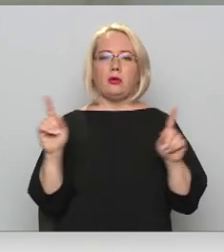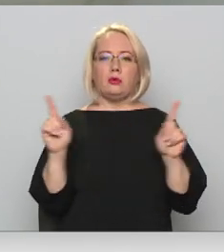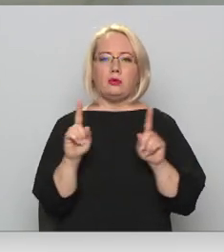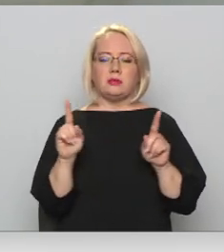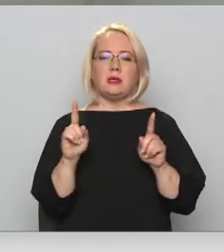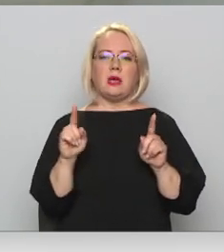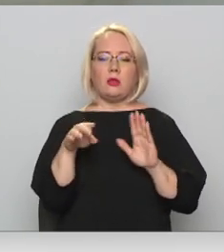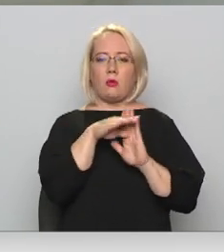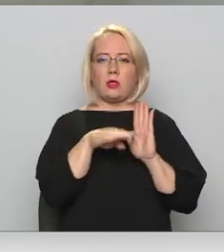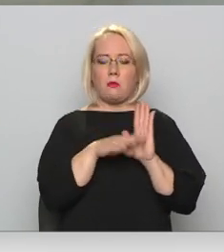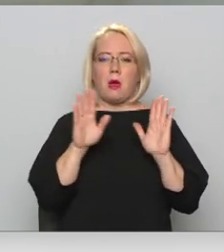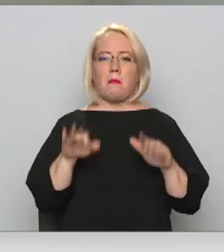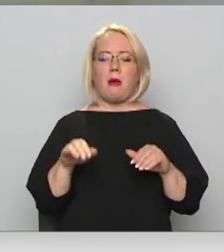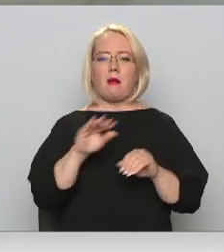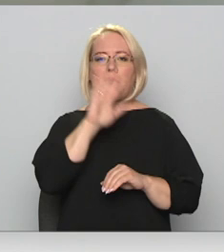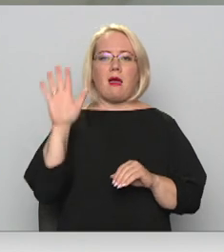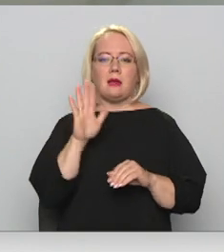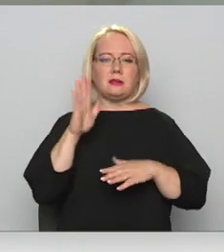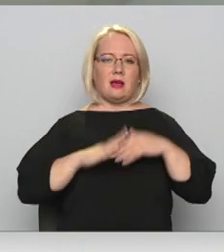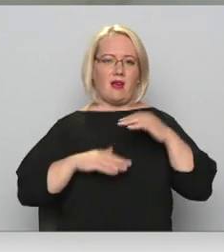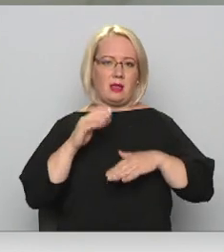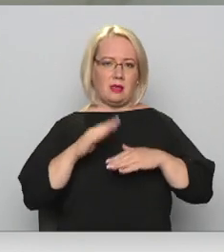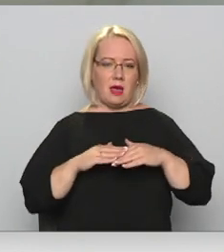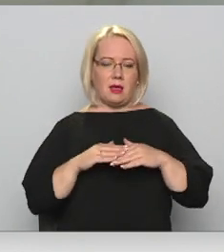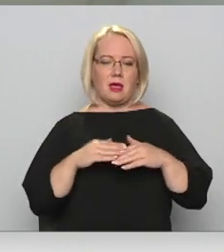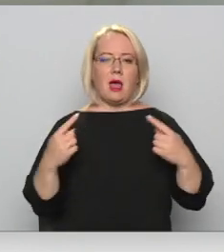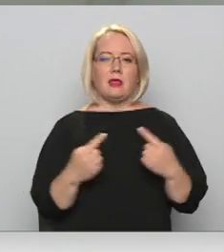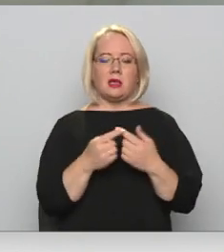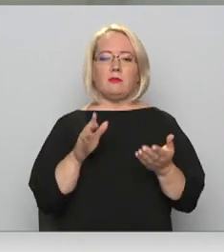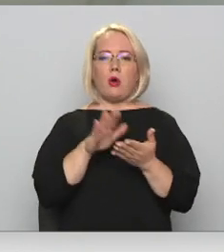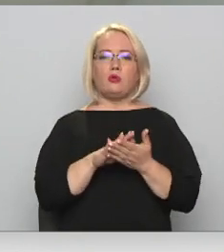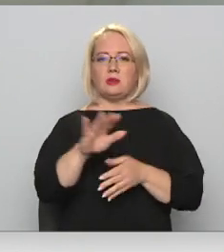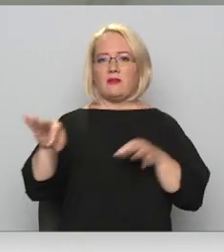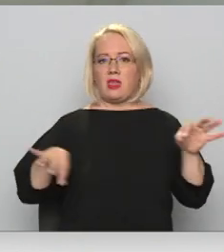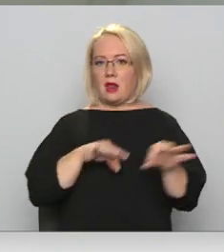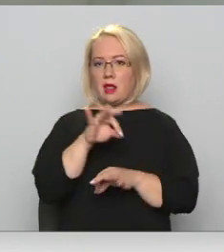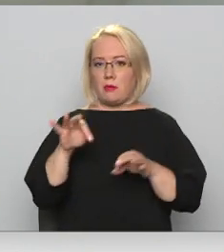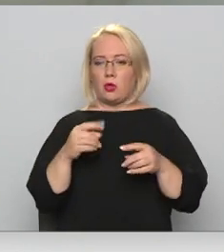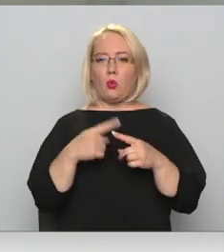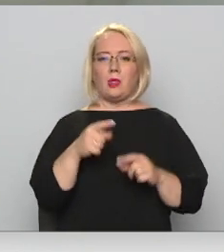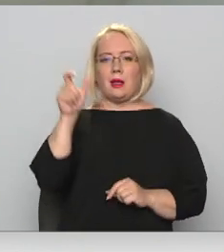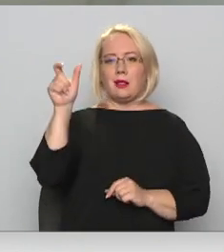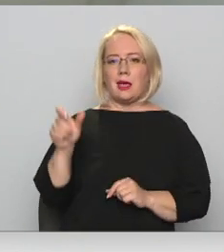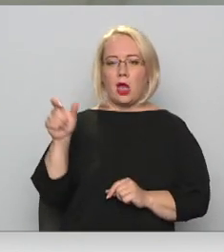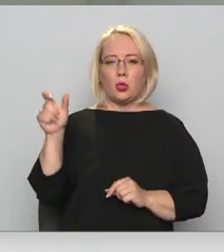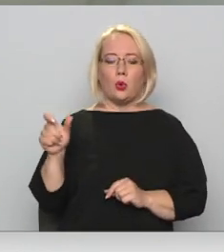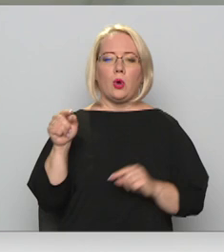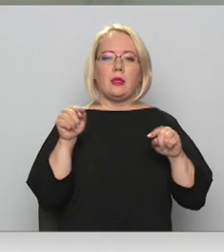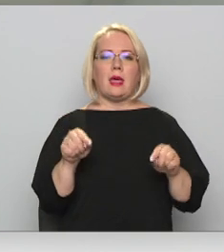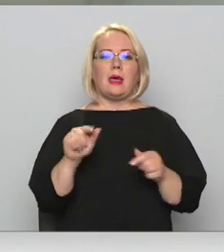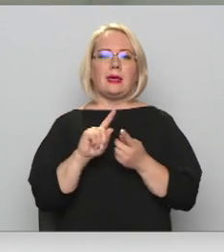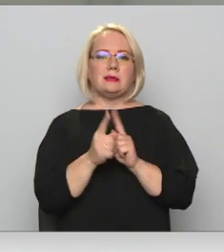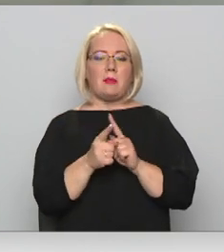prasības par gaisa kvalitāti. Atiecībā uz kvadrātmetriem uz klientu šeit